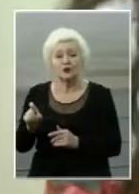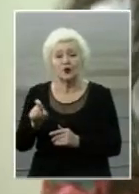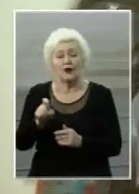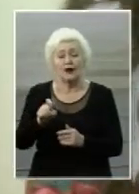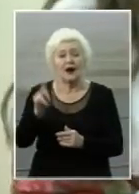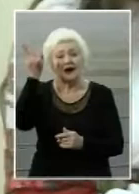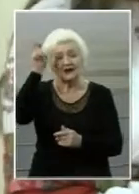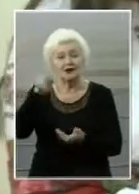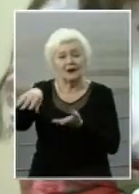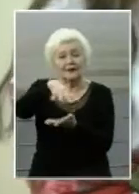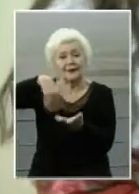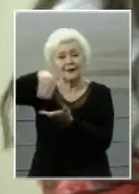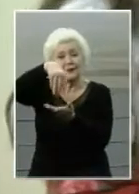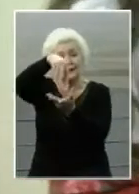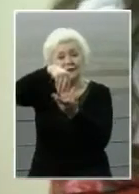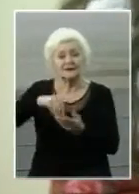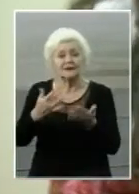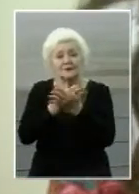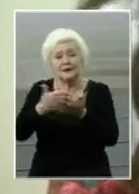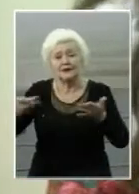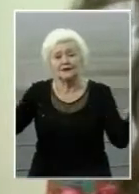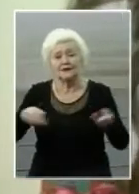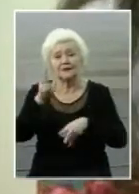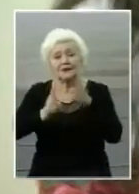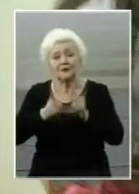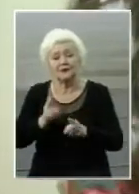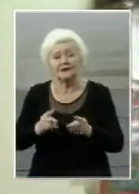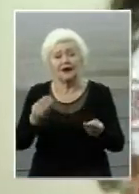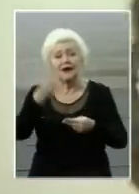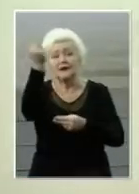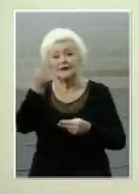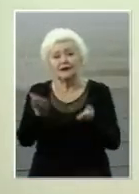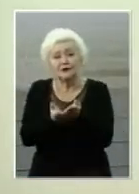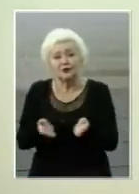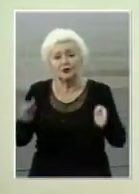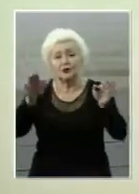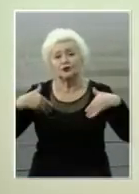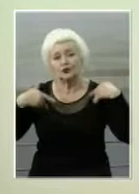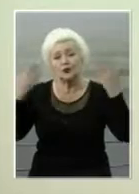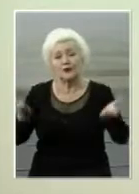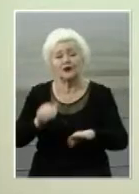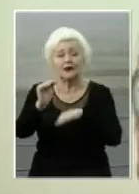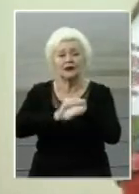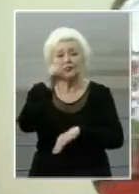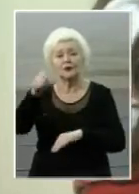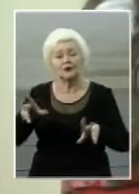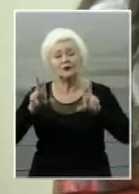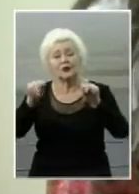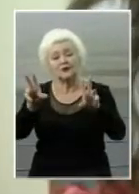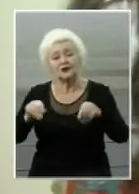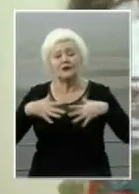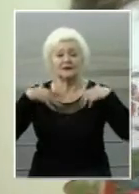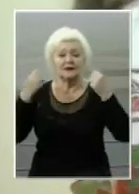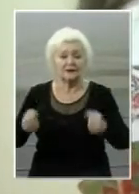і сають з різними піснями, стравами і святишні мальовані полумиски, що бажають добрим людям і щастя, і